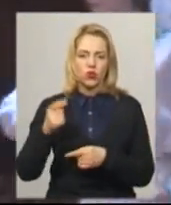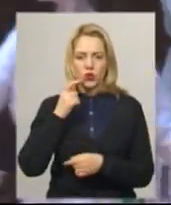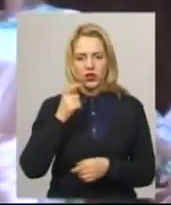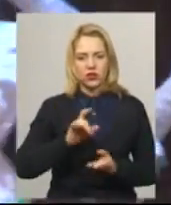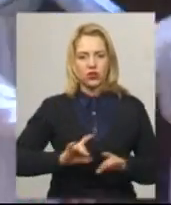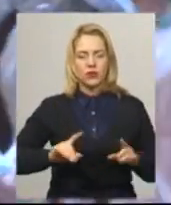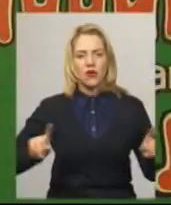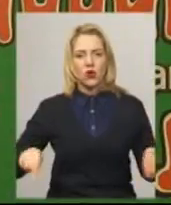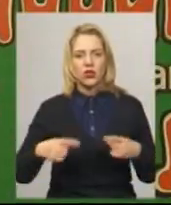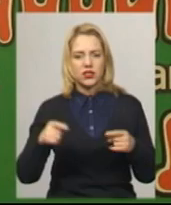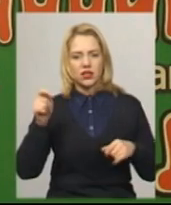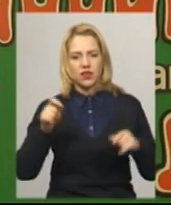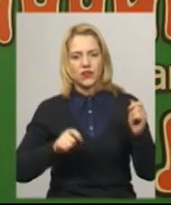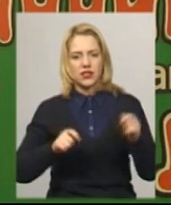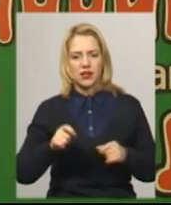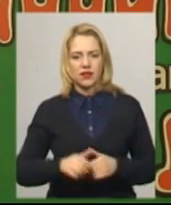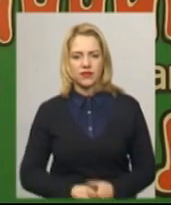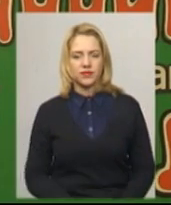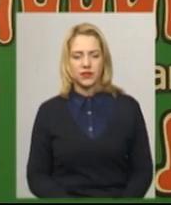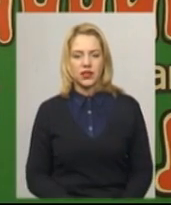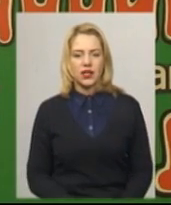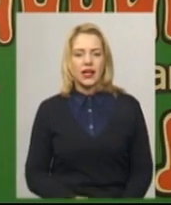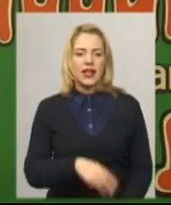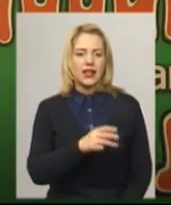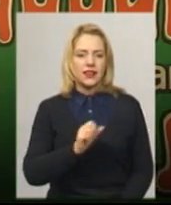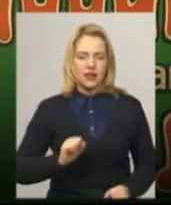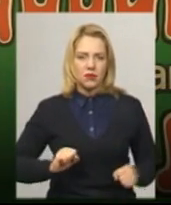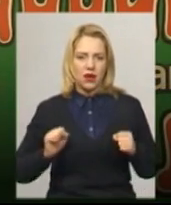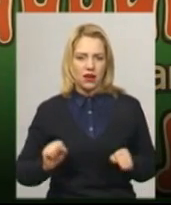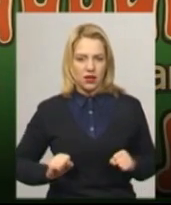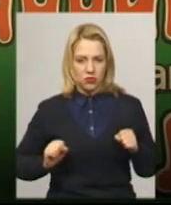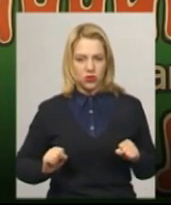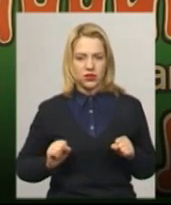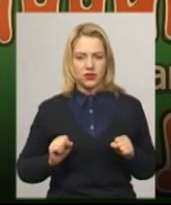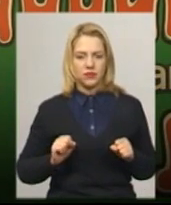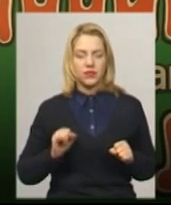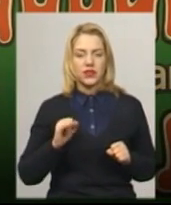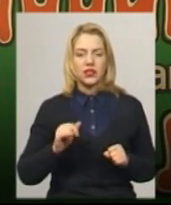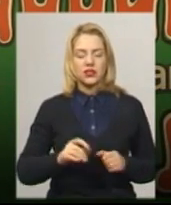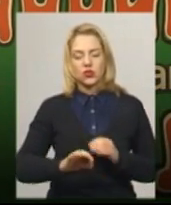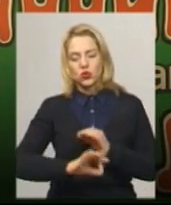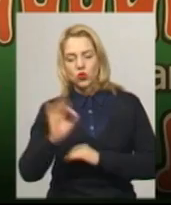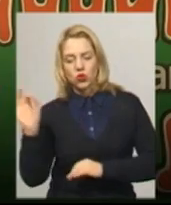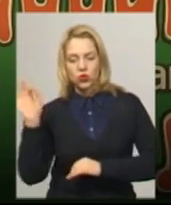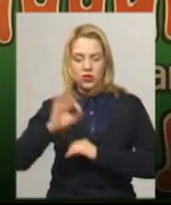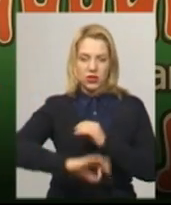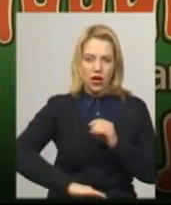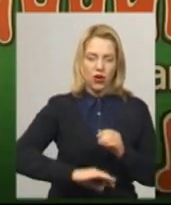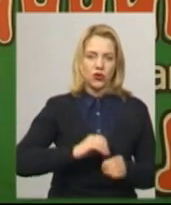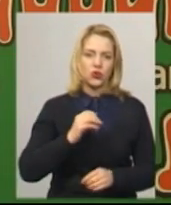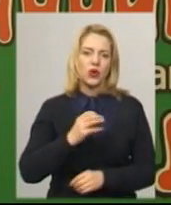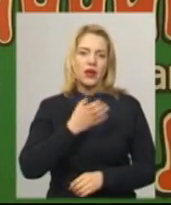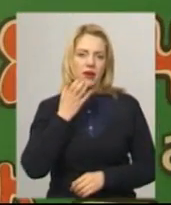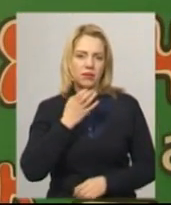розповідає організатор фестивалю Іван Гурєєв. Намагаємося і з Сходу, і з Заходу, і з Півдня, і з Півночі